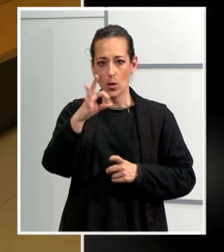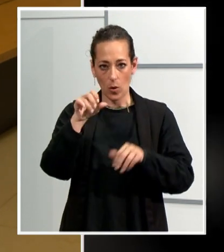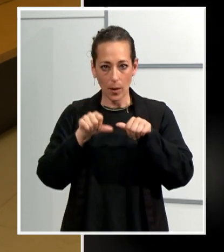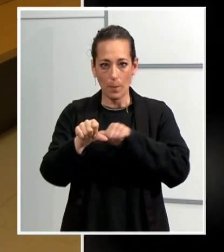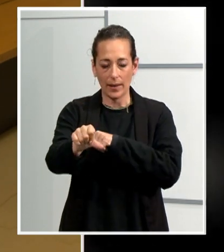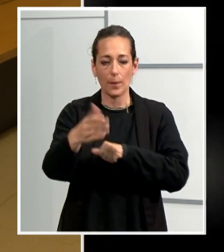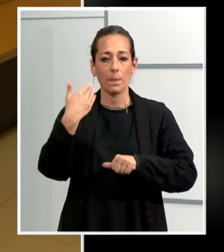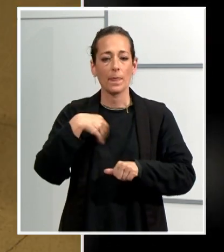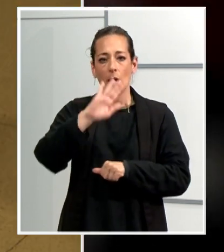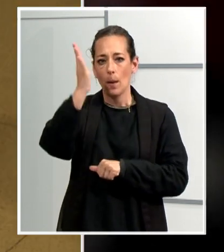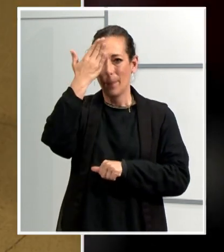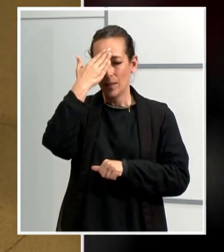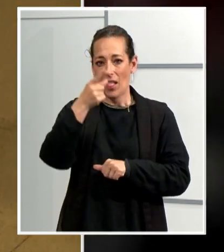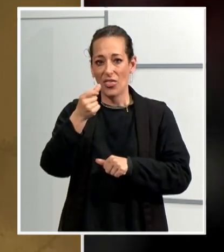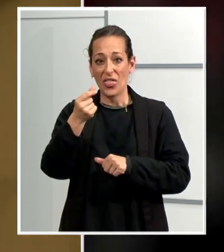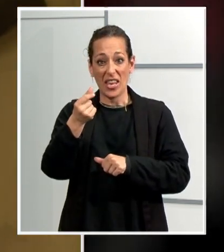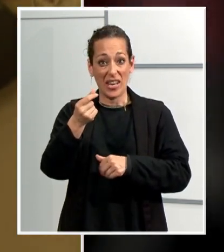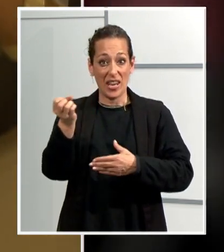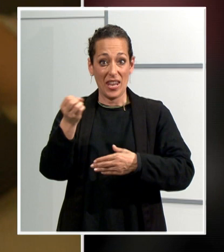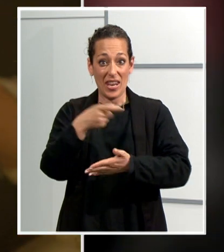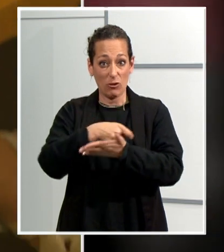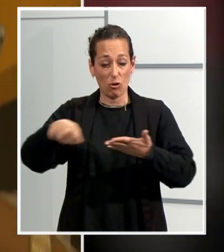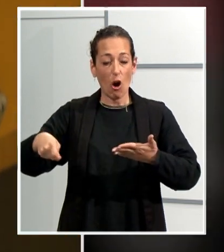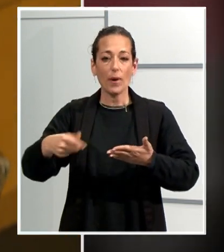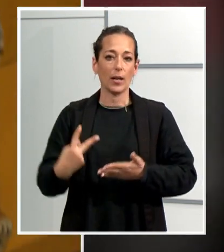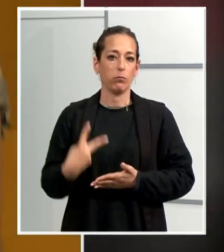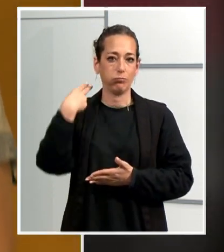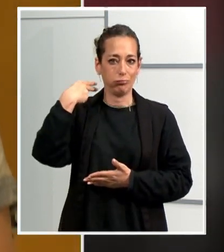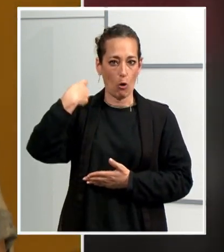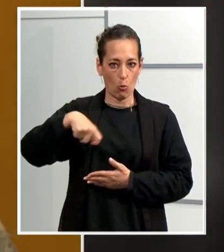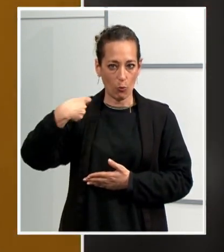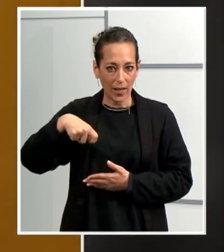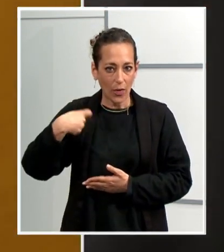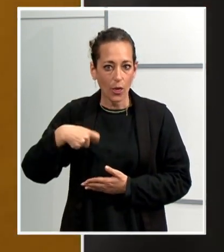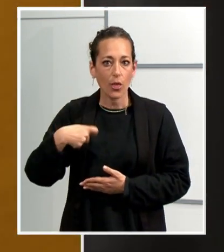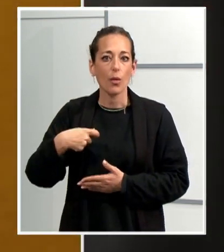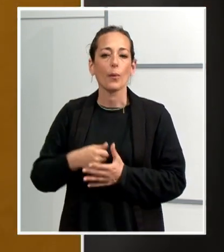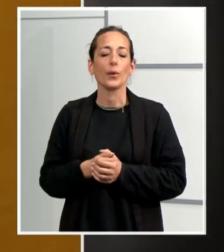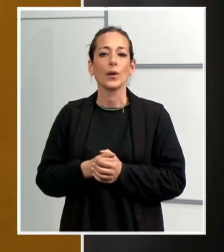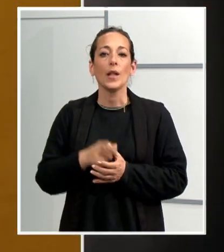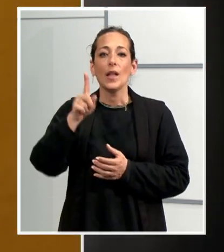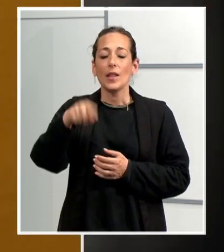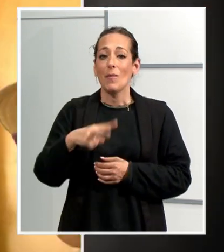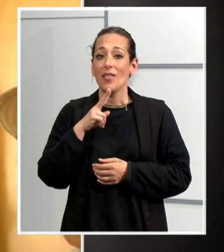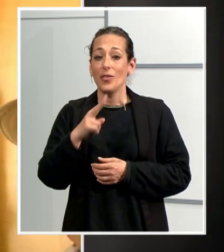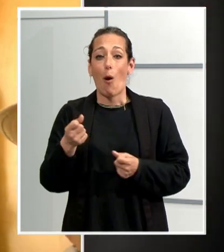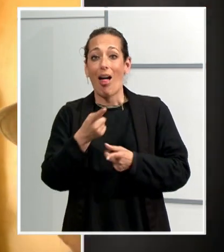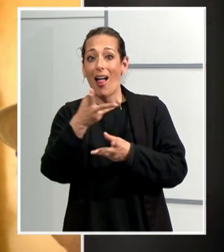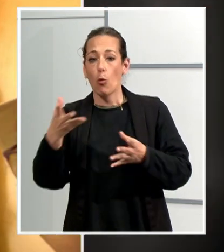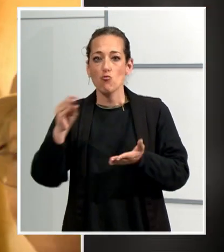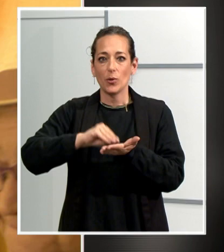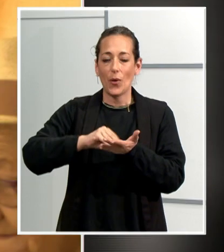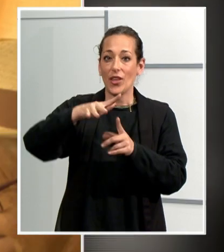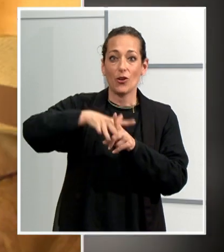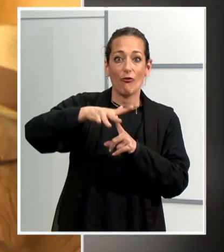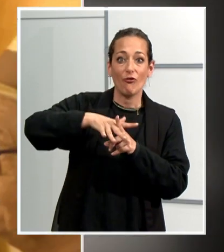principal font d'ingressos és la pensió de jubilació. Un 12% del total assegura no haver pogut fer front el pagament d'algun rebut en